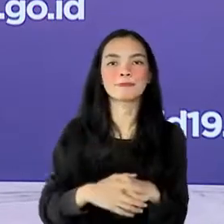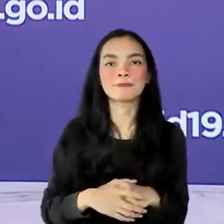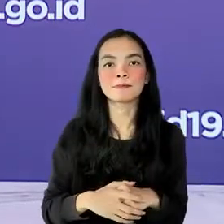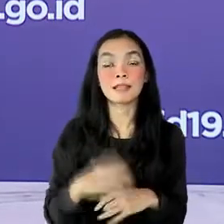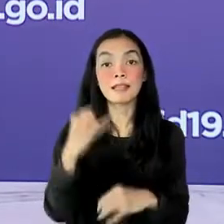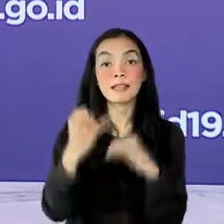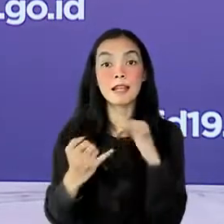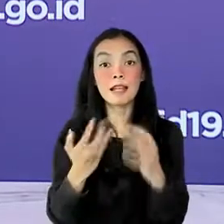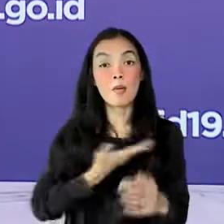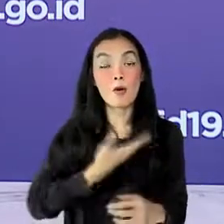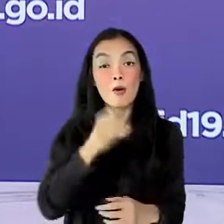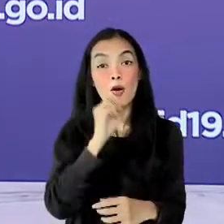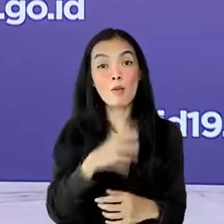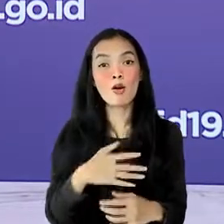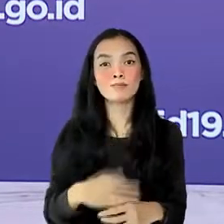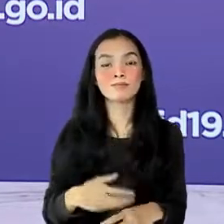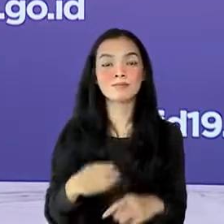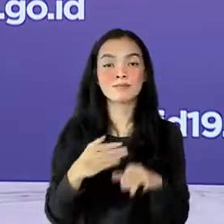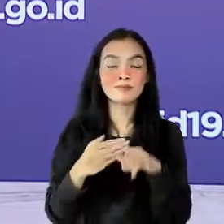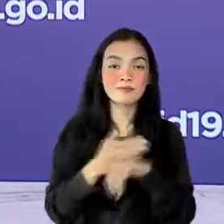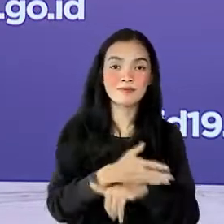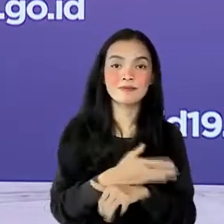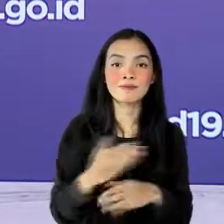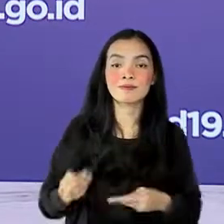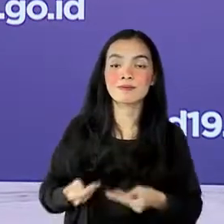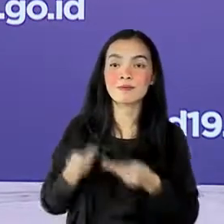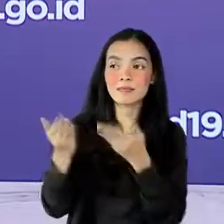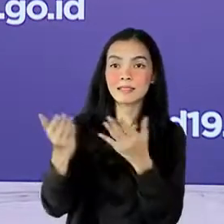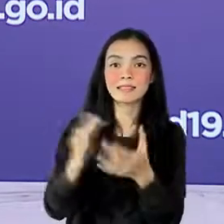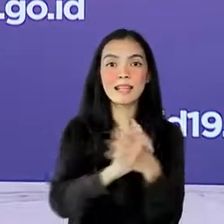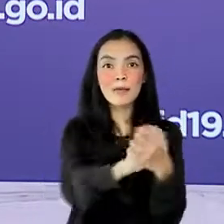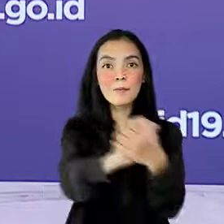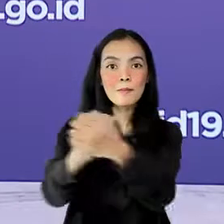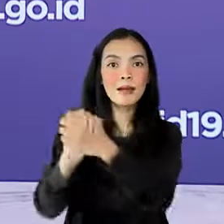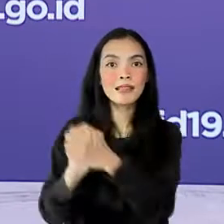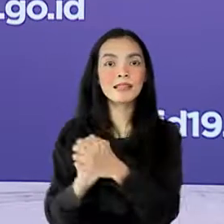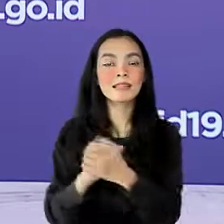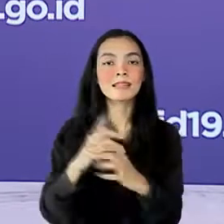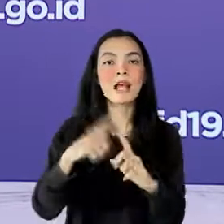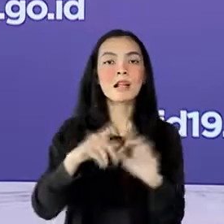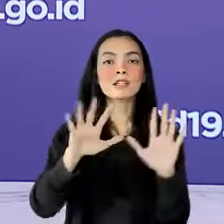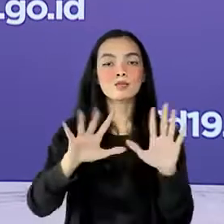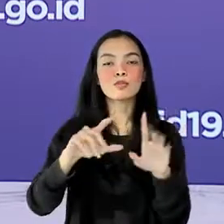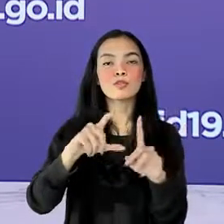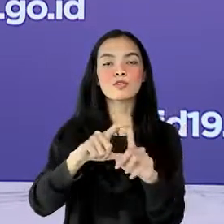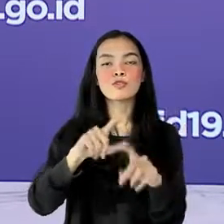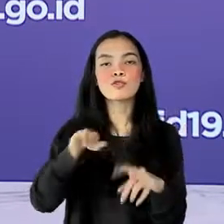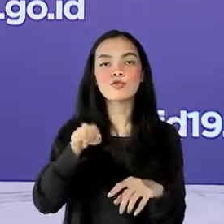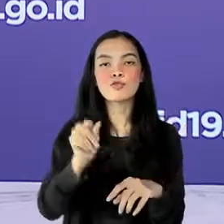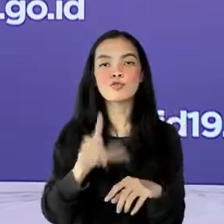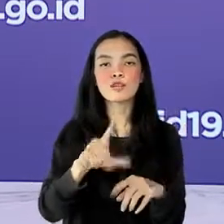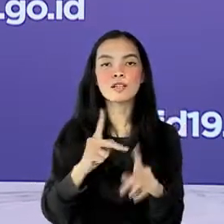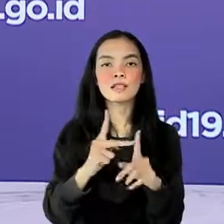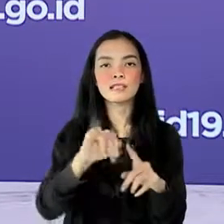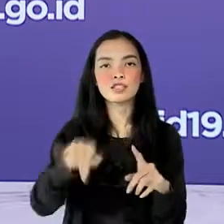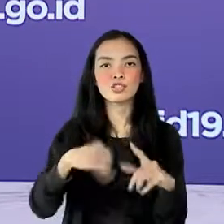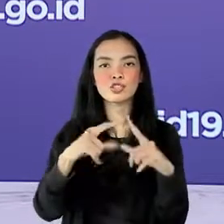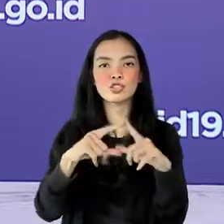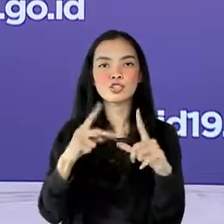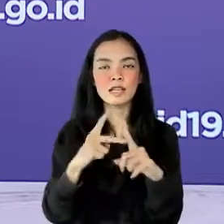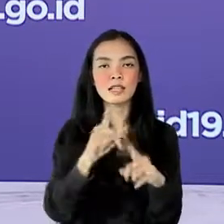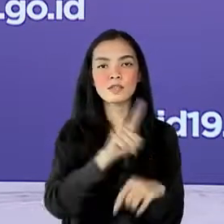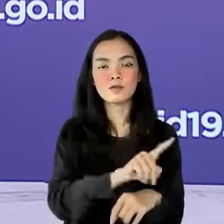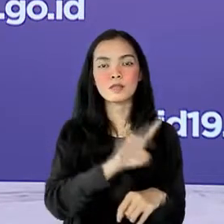ingin mengucapkan selamat hari raya Idul Adha 10 Zulhizah 1442 Hizriyah